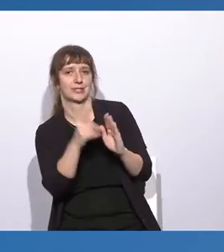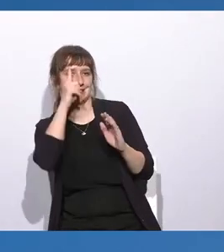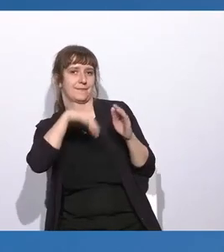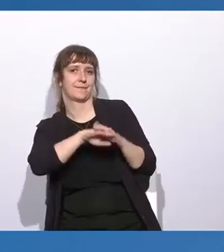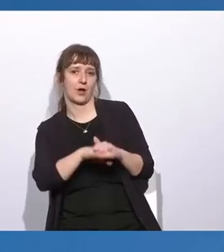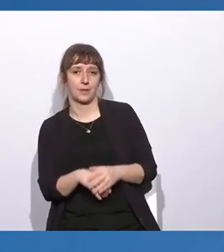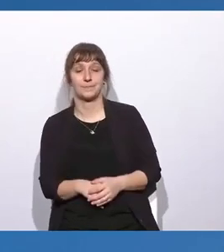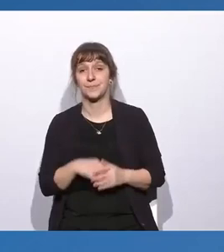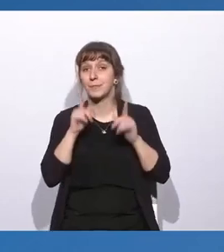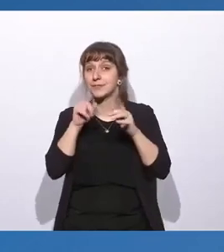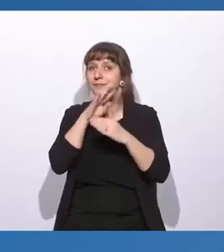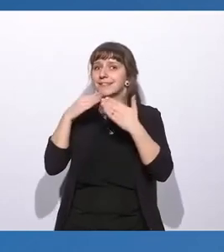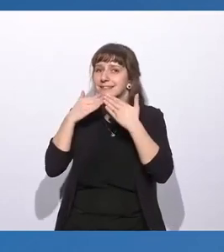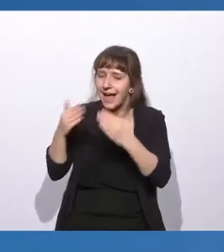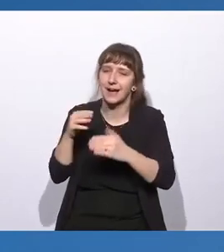von der Barmer. Dankeschön.